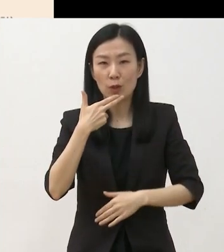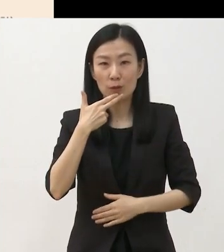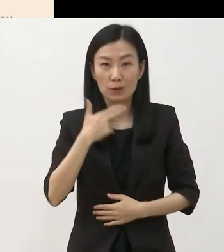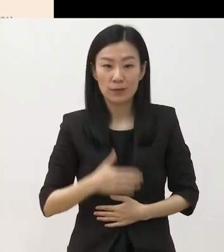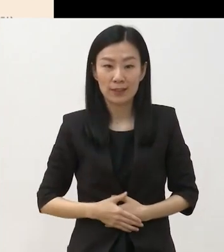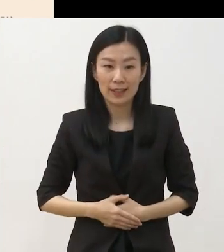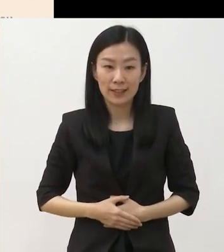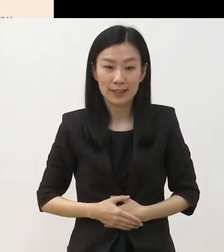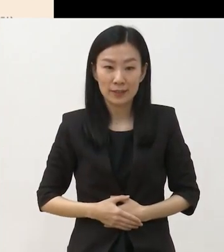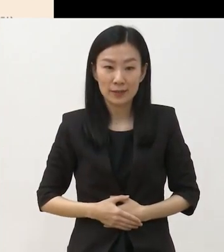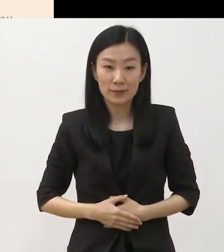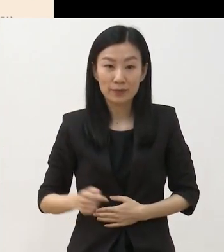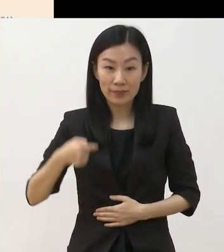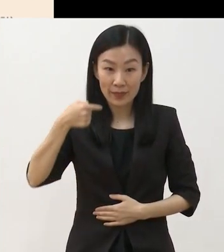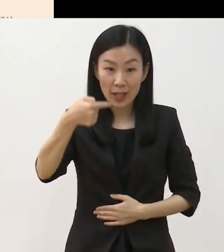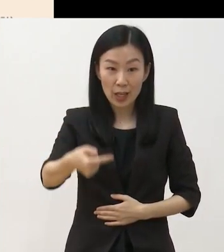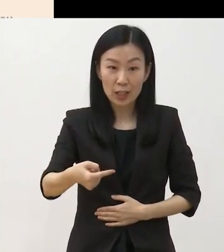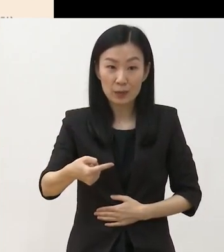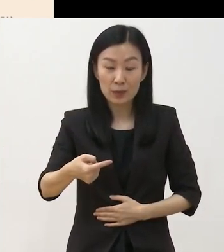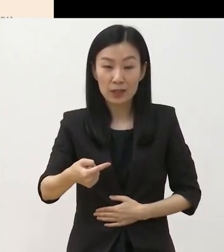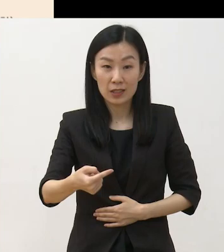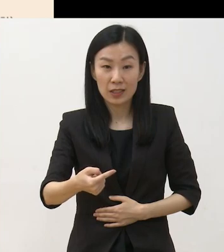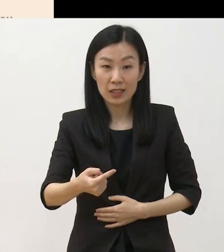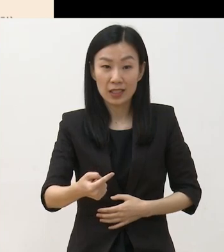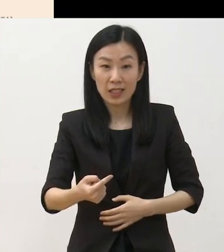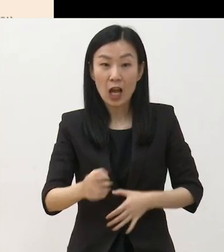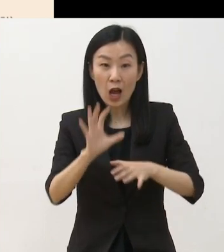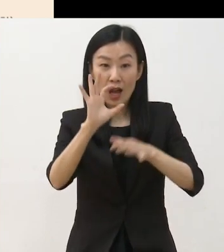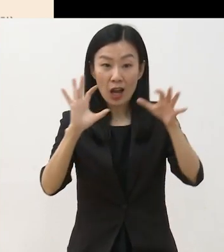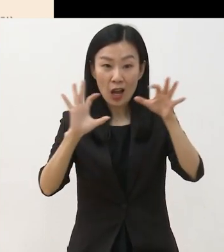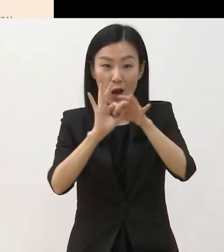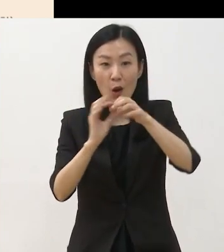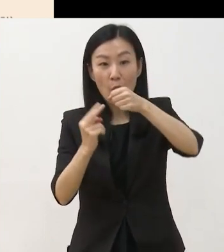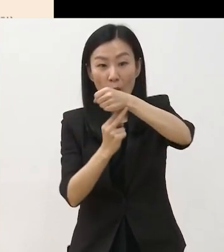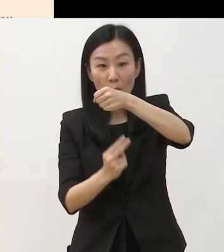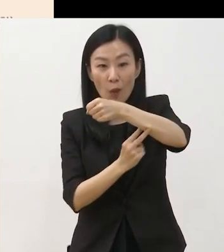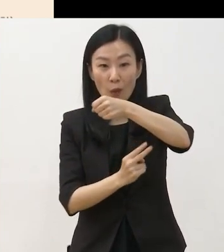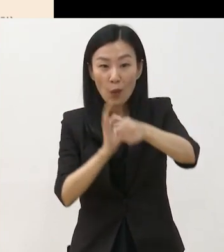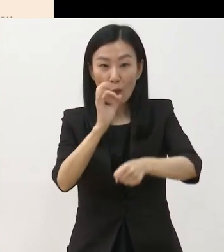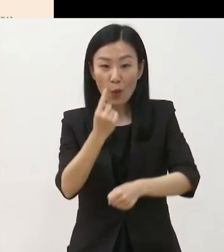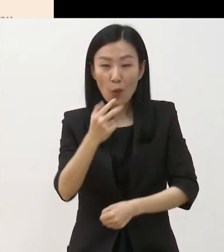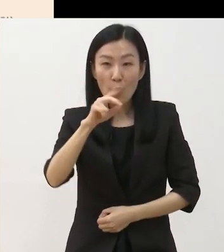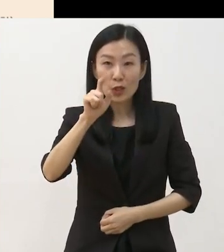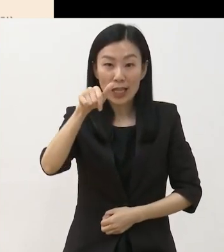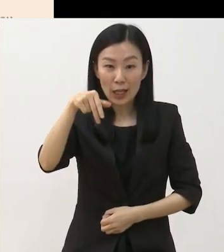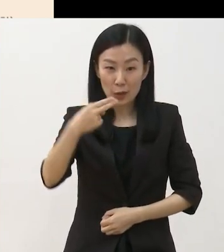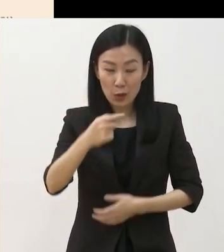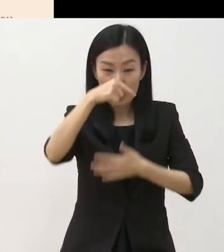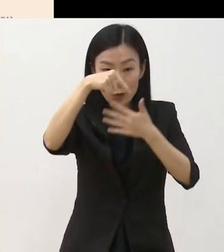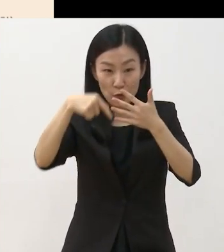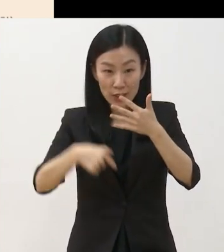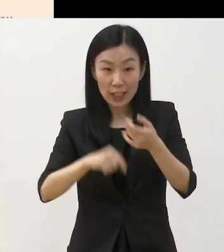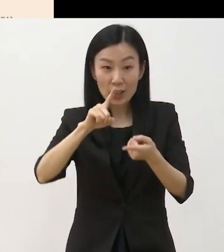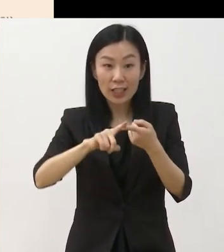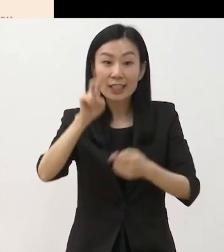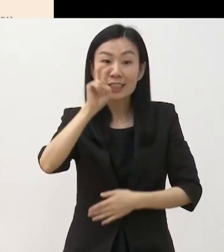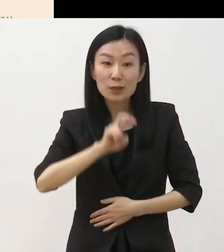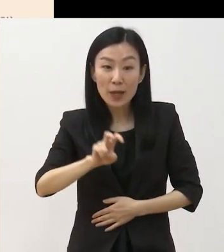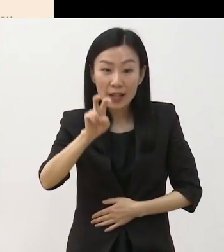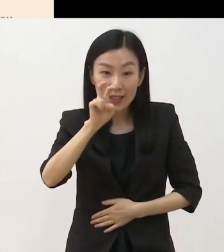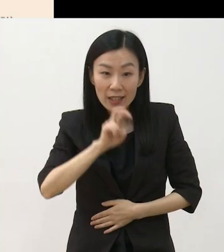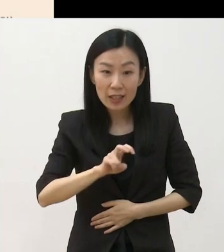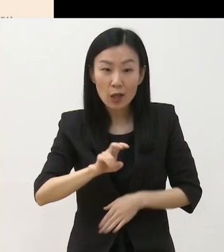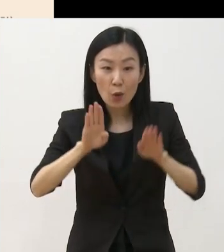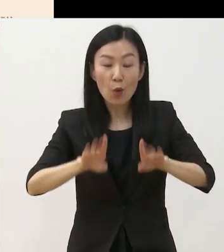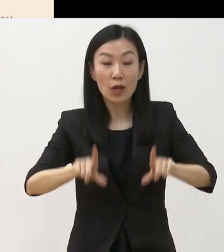다음은 오작교 프로젝트입니다 오작교 프로젝트는 음악 분야의 올해의 신작